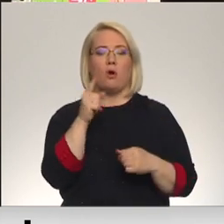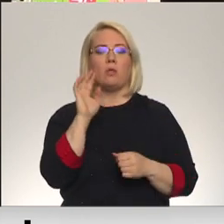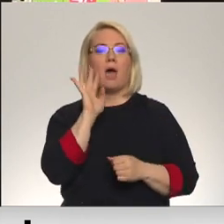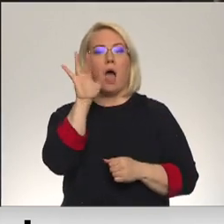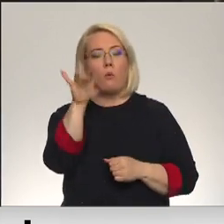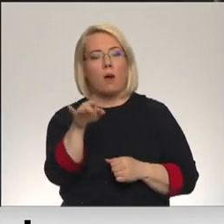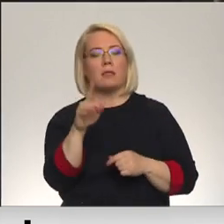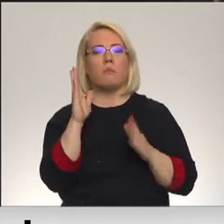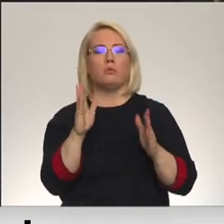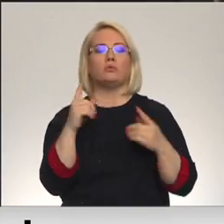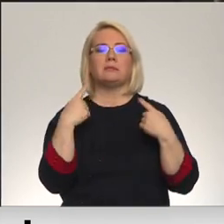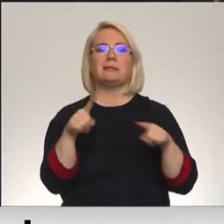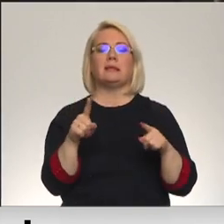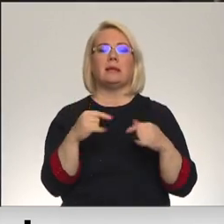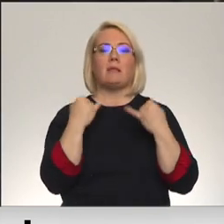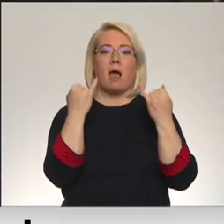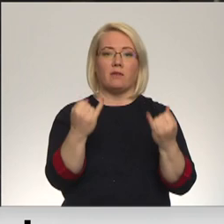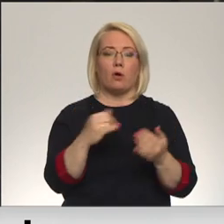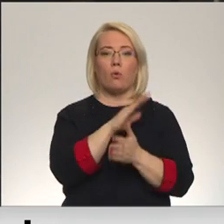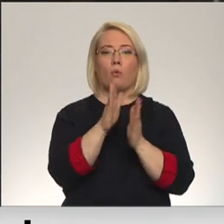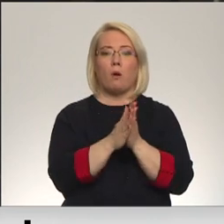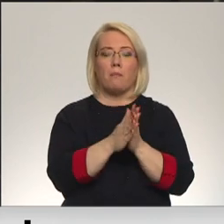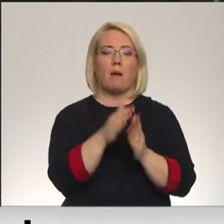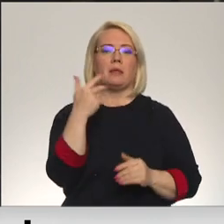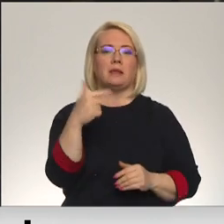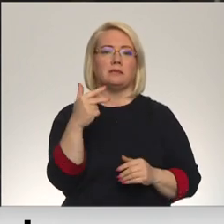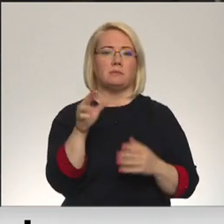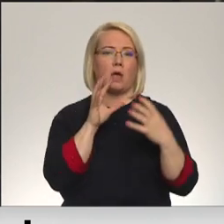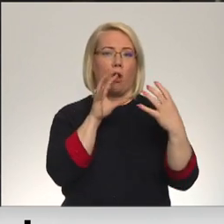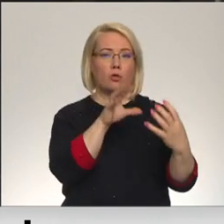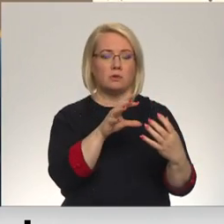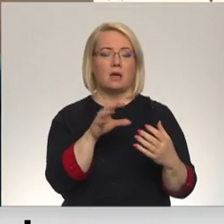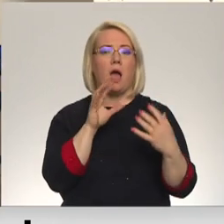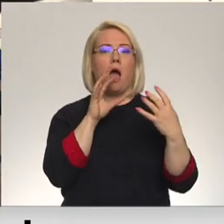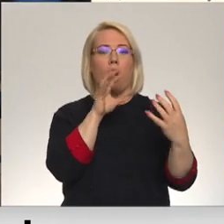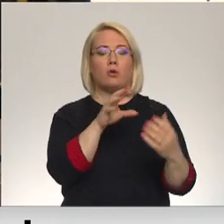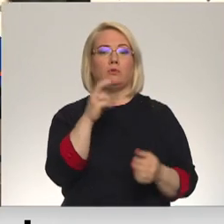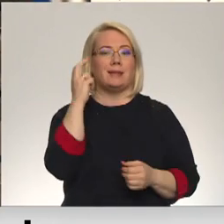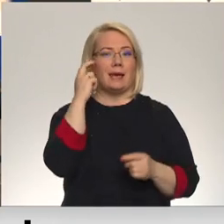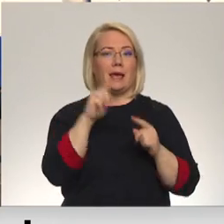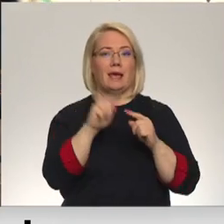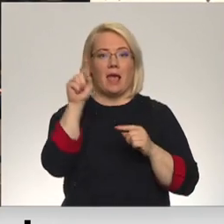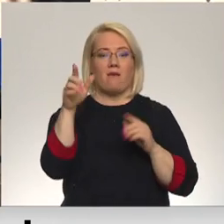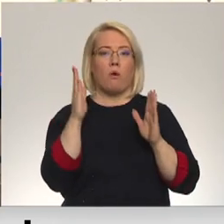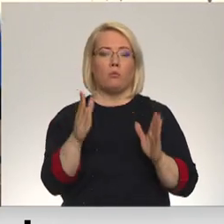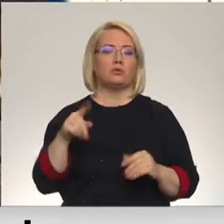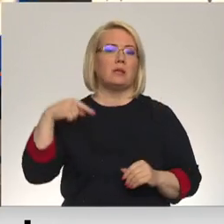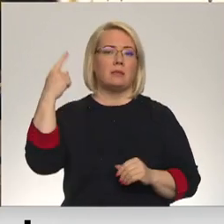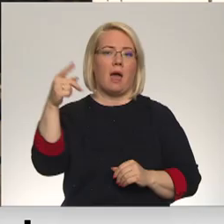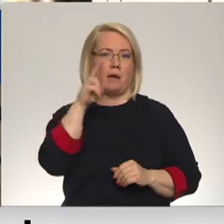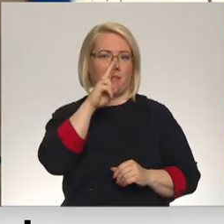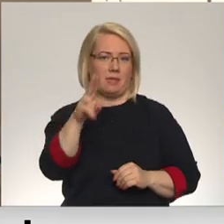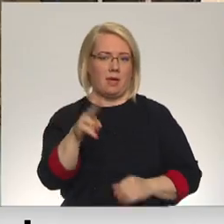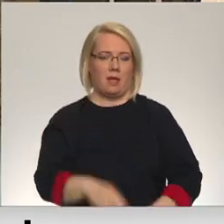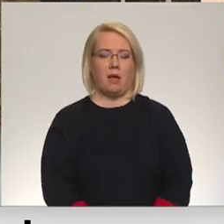sekot vēl līdzīgi dāvinājumi līdz kopumā 30 autobusiem. Plānots, ka autobus Kijā varētu sasniegt jau nākam nedēļ. Man ar līdzīt